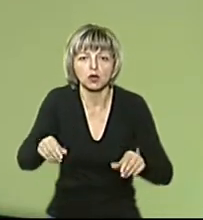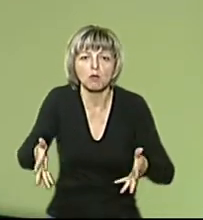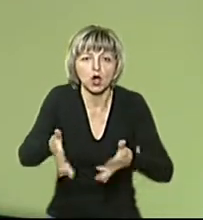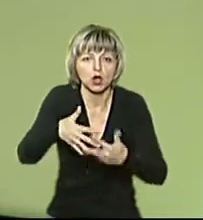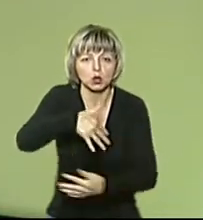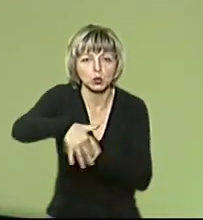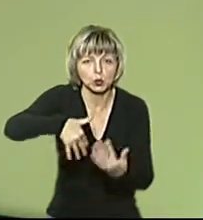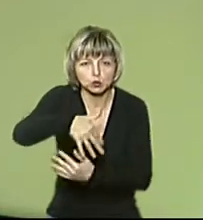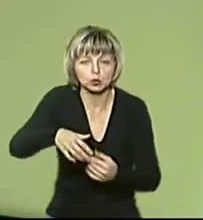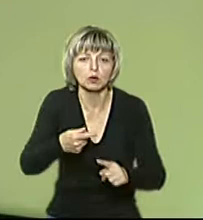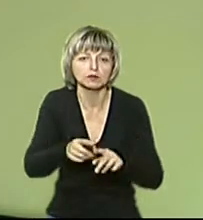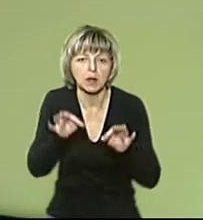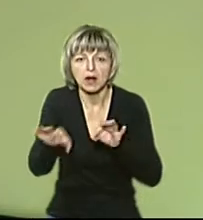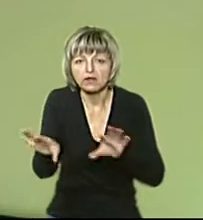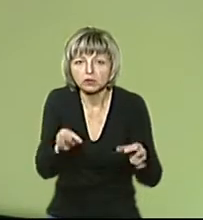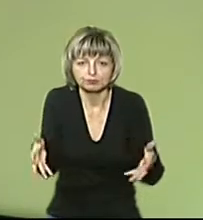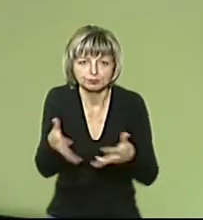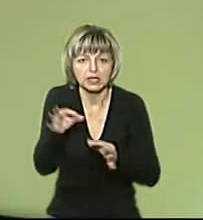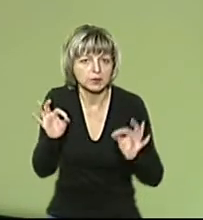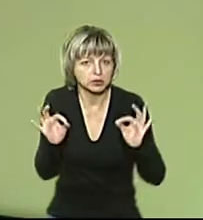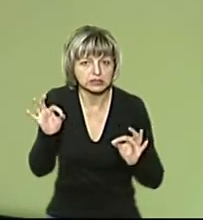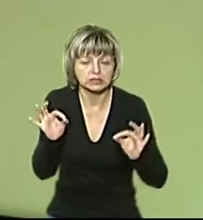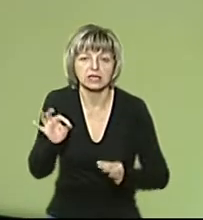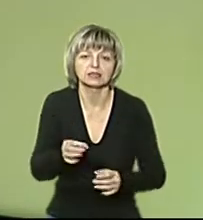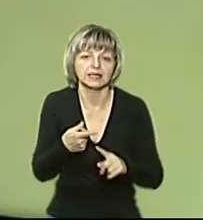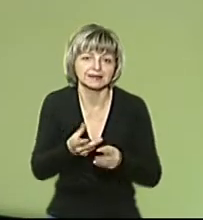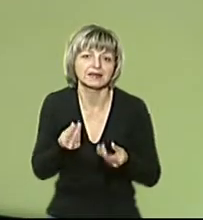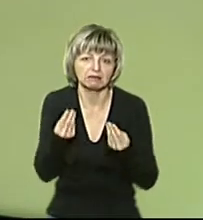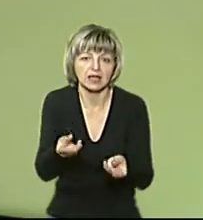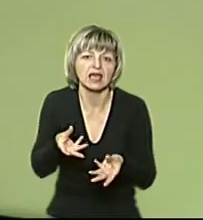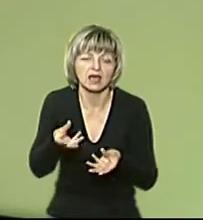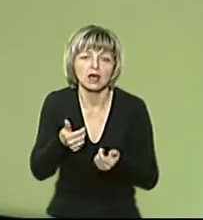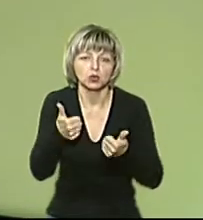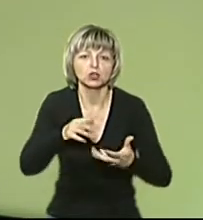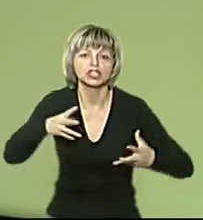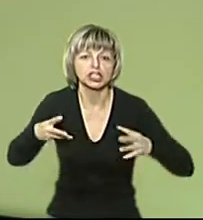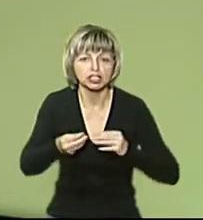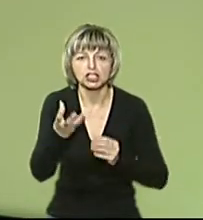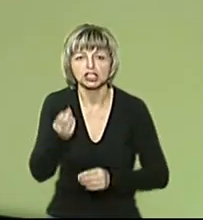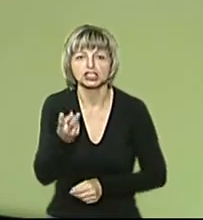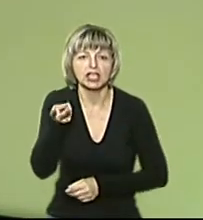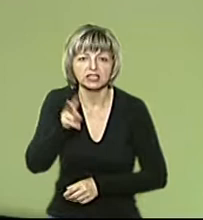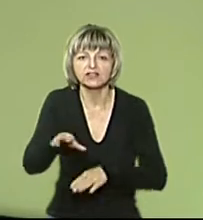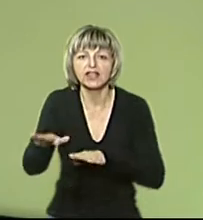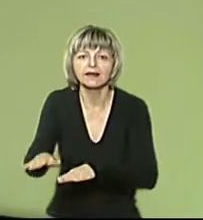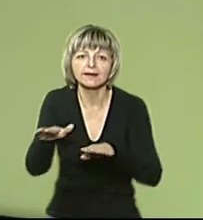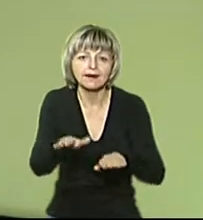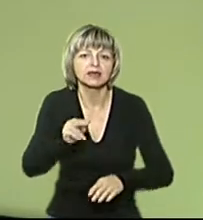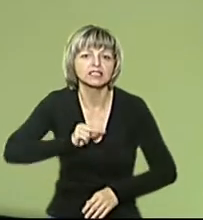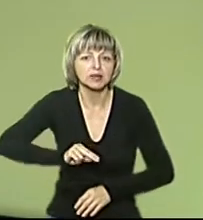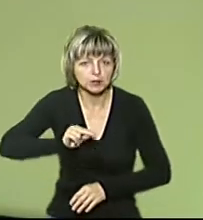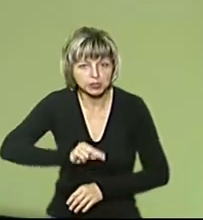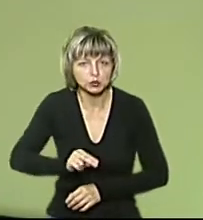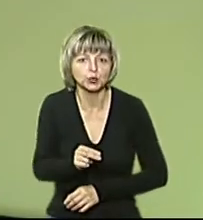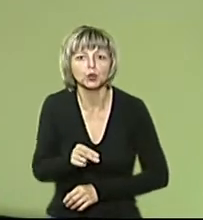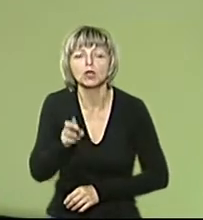правильно підібрана консистенція, воно дає свій результат, що там нічого немає. Ще дві карти працюють над